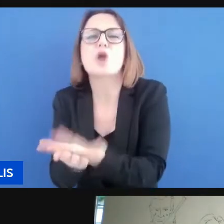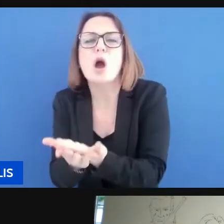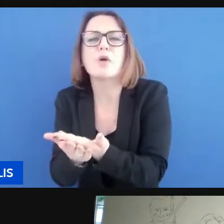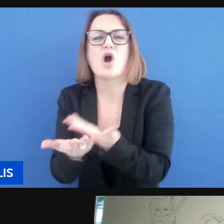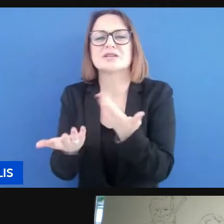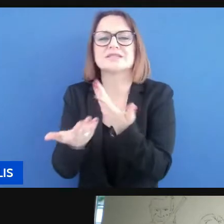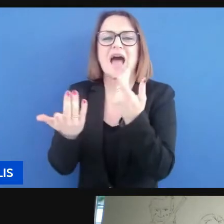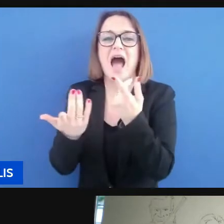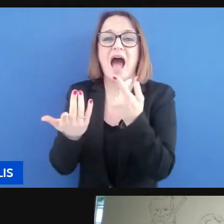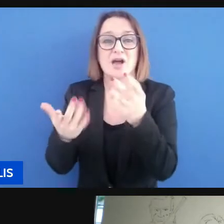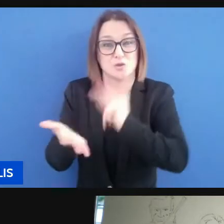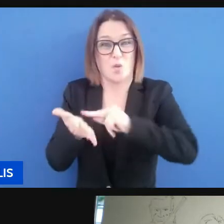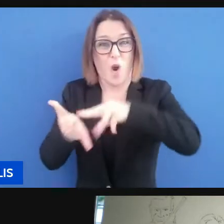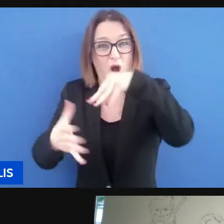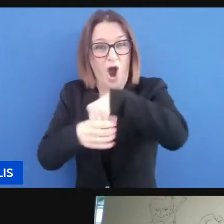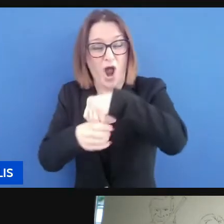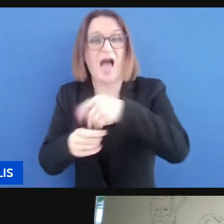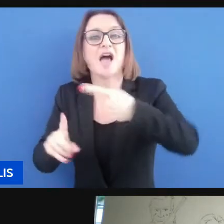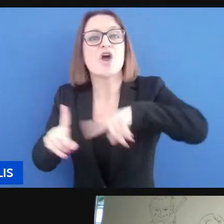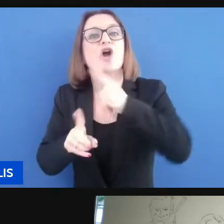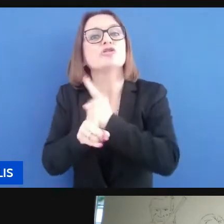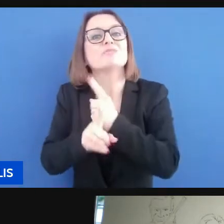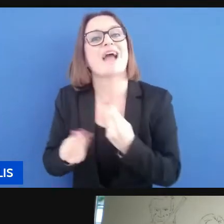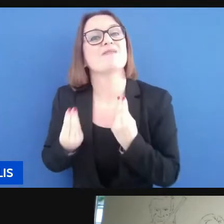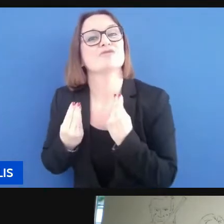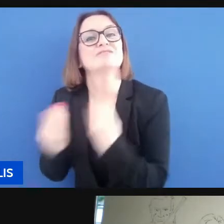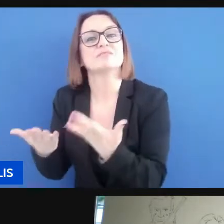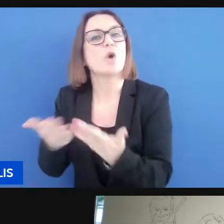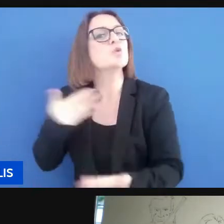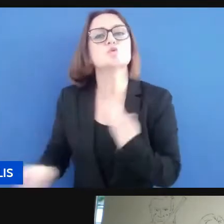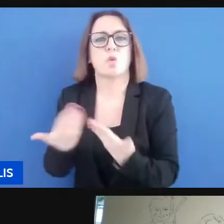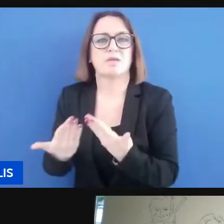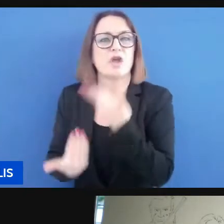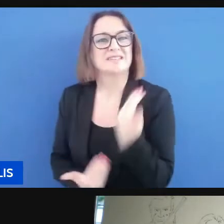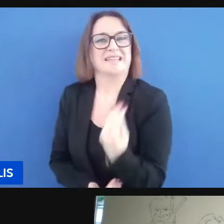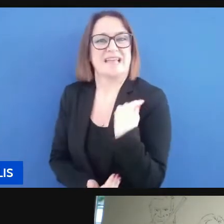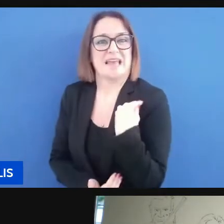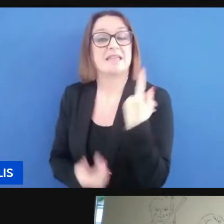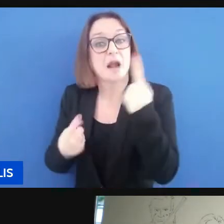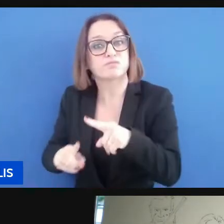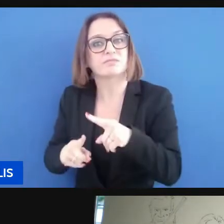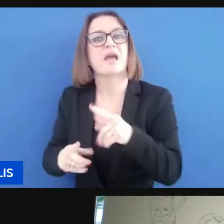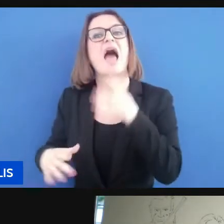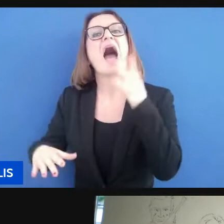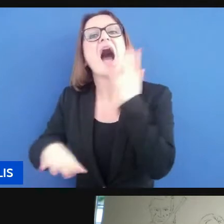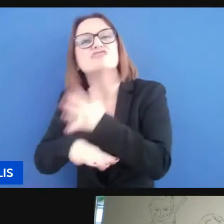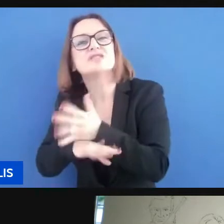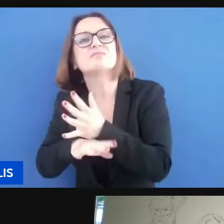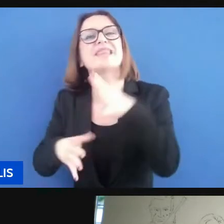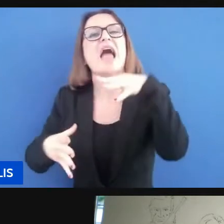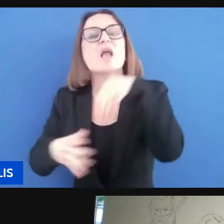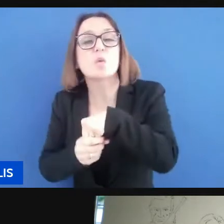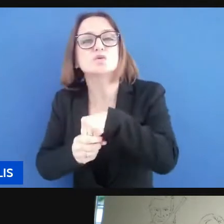in quel momento questa è la cultura dell'inclusione e la cultura dell'accessibilità che vogliamo promuovere